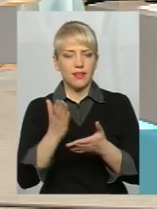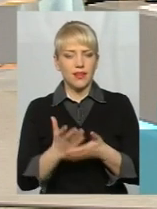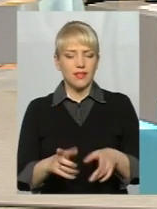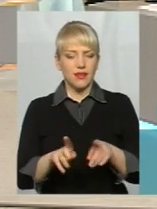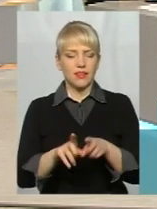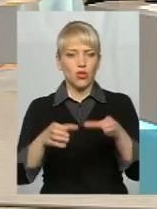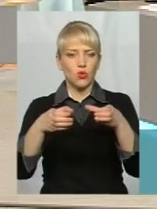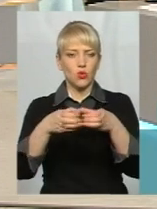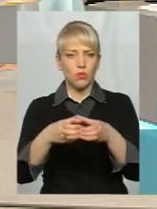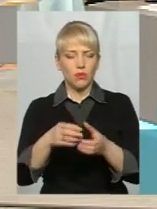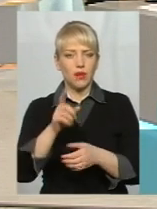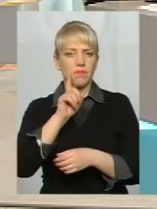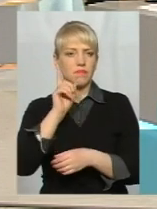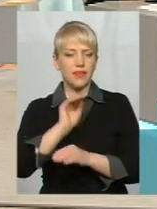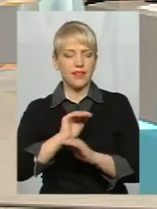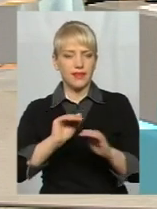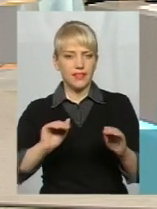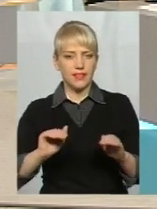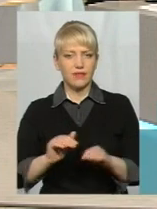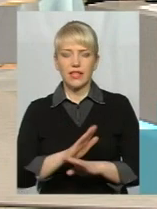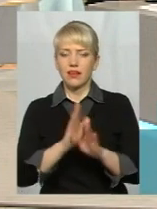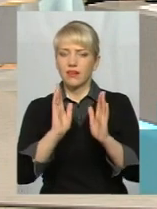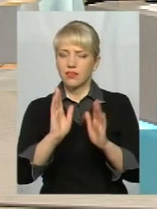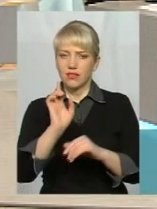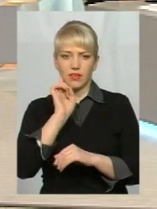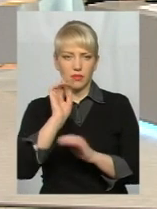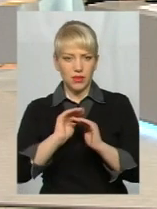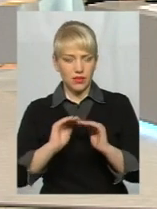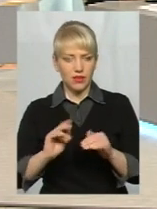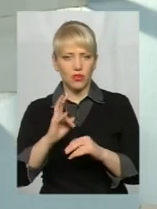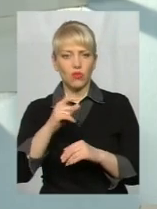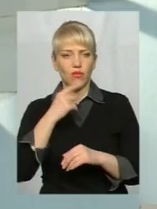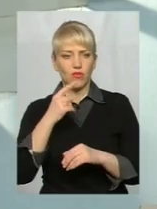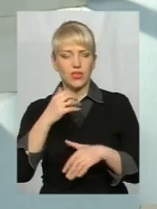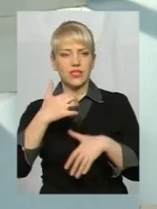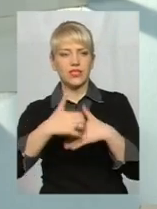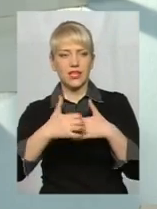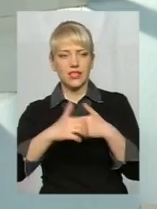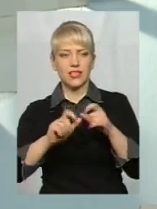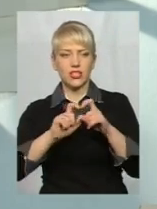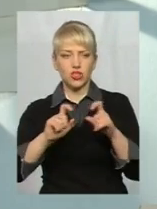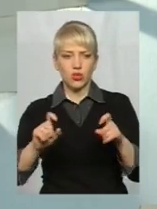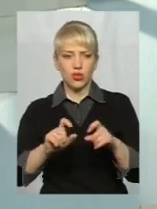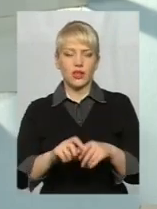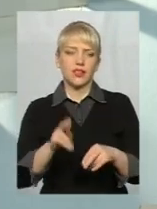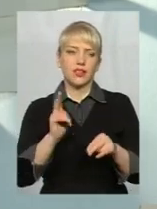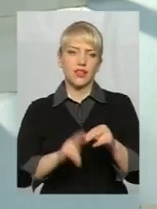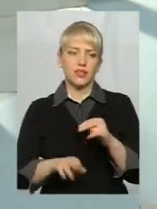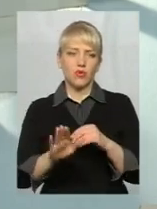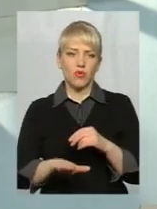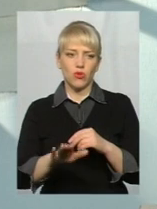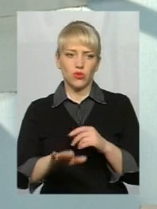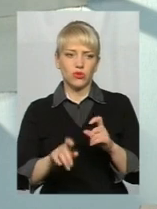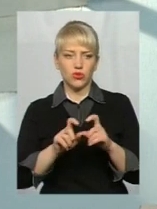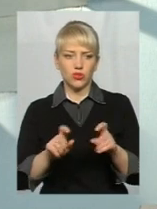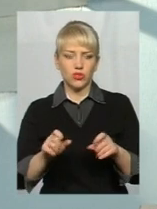або не тільки підлітків, це можна говорити вже і починаючи з середньої школи, кінець молодшої школи